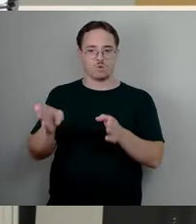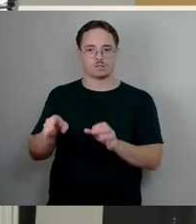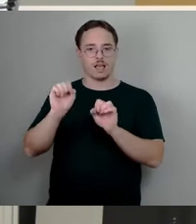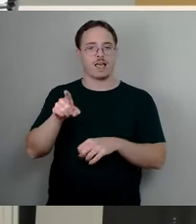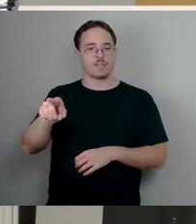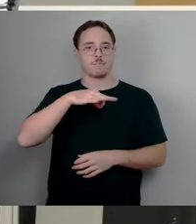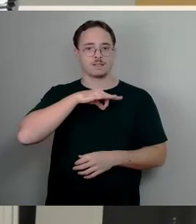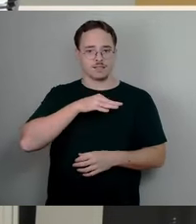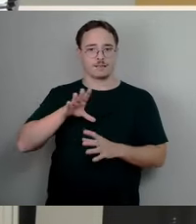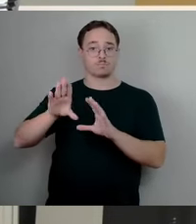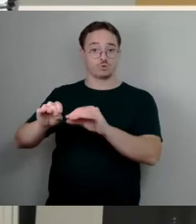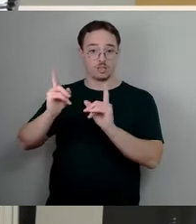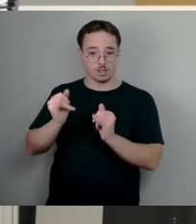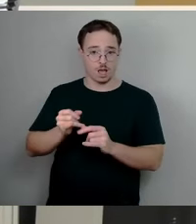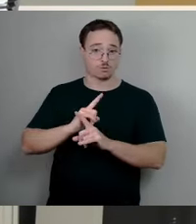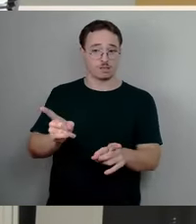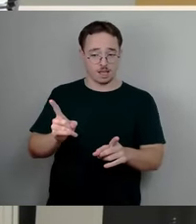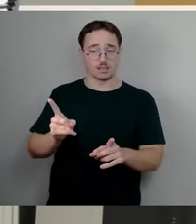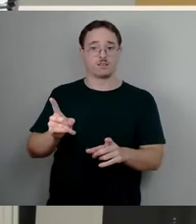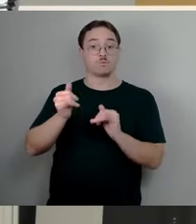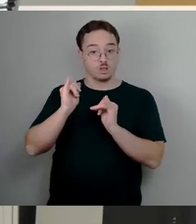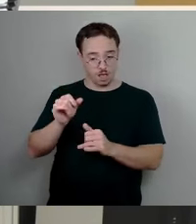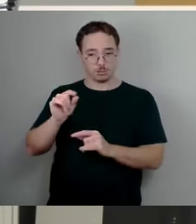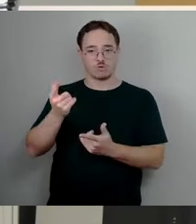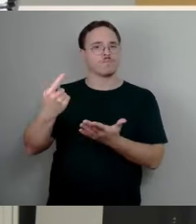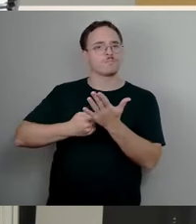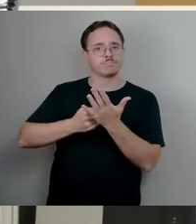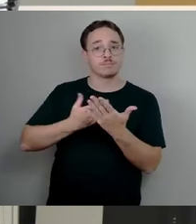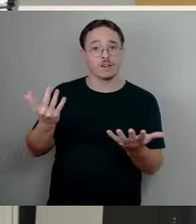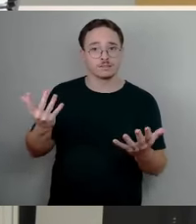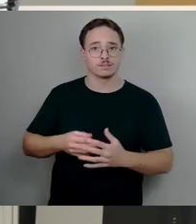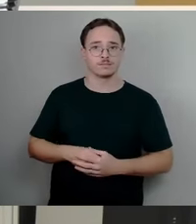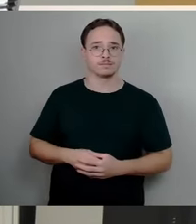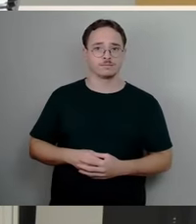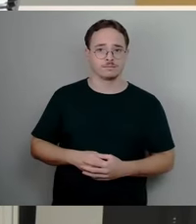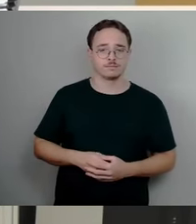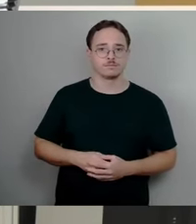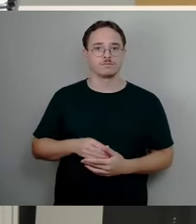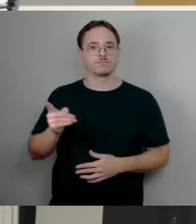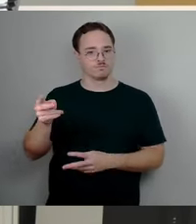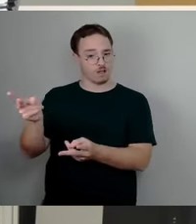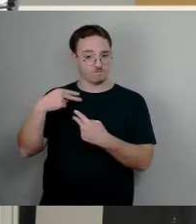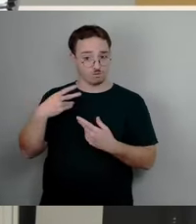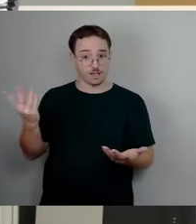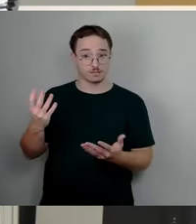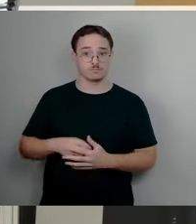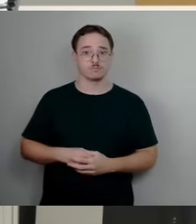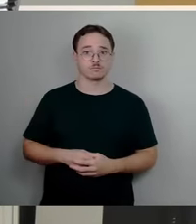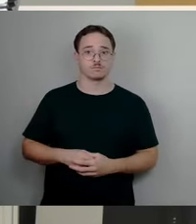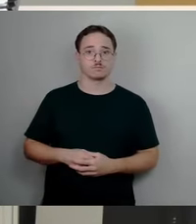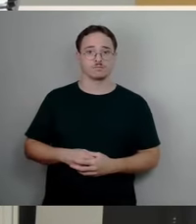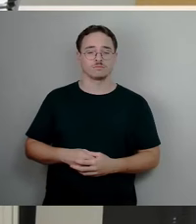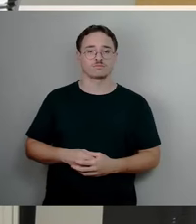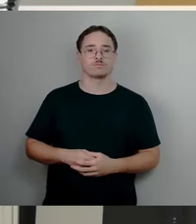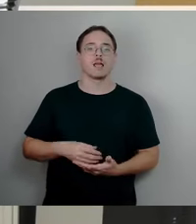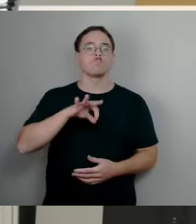welchen Konditionen das möglich ist. Und da gab es die Antwort der Leiterin der Jugendkunstschule, eine politische